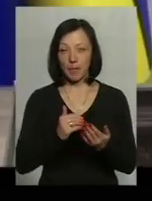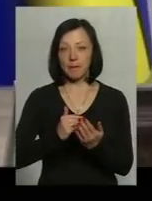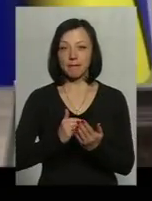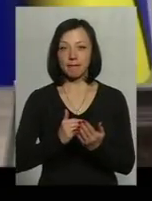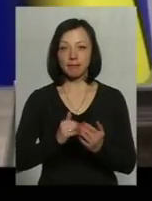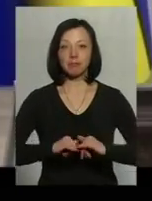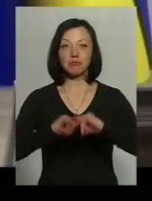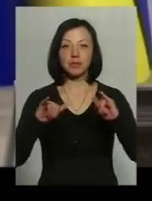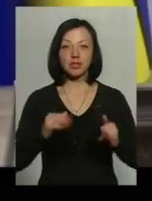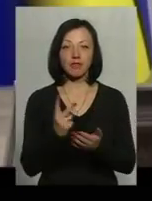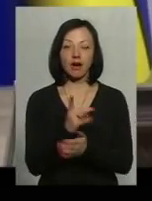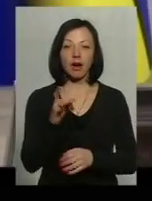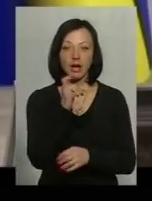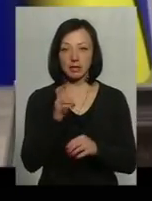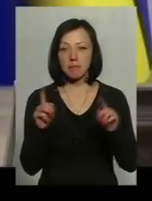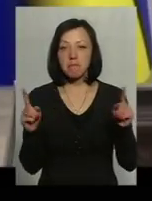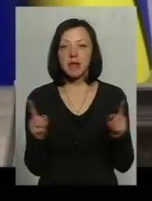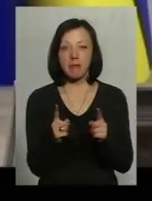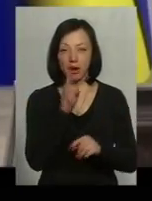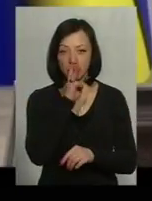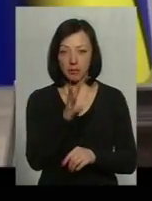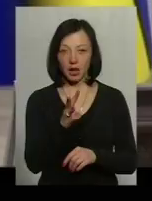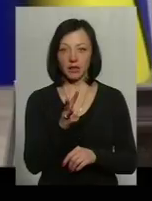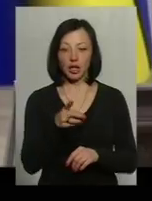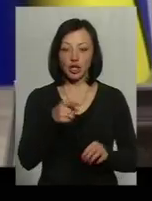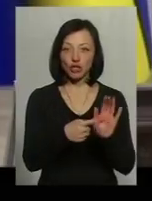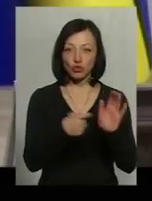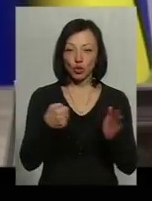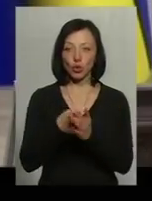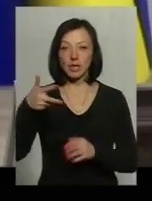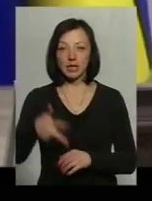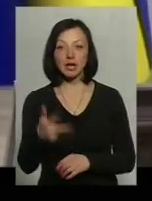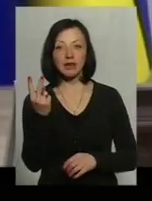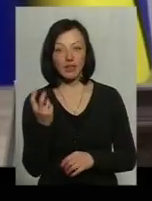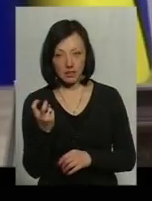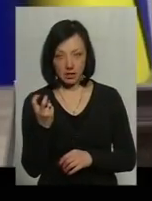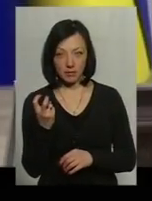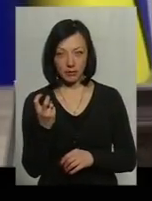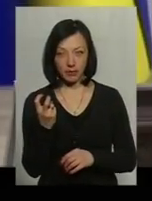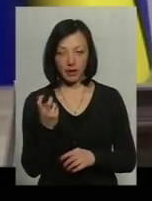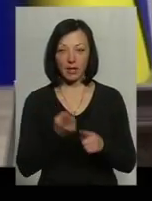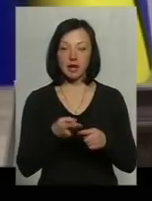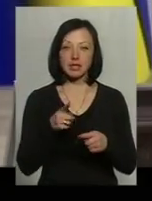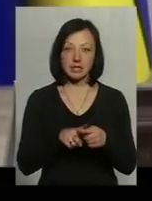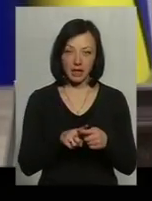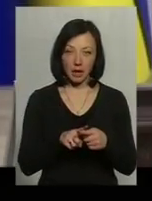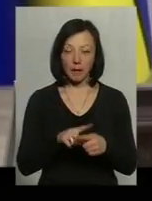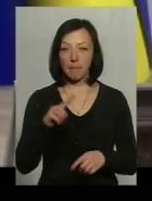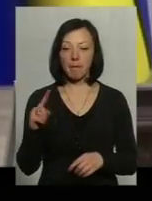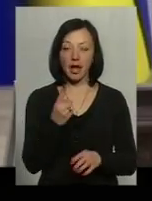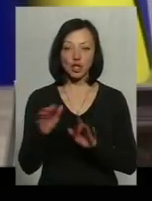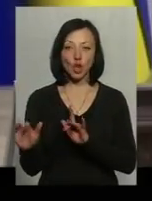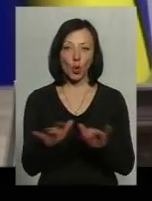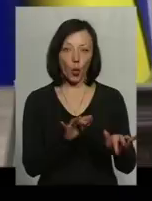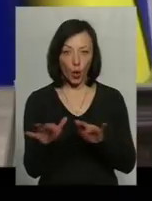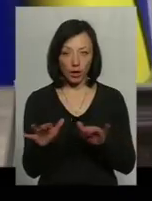вдвічі мінімальну заробітну плату від 1600 гривень до 3200, це перші кроки,